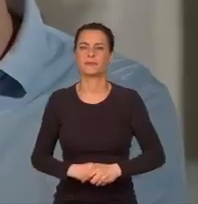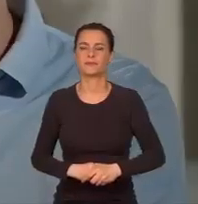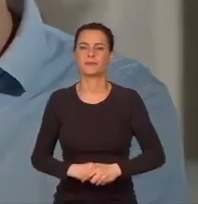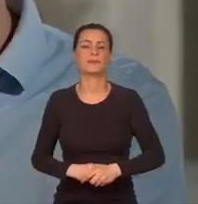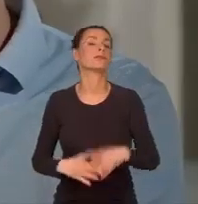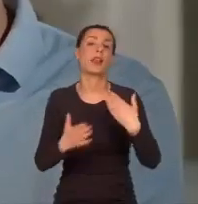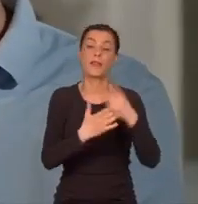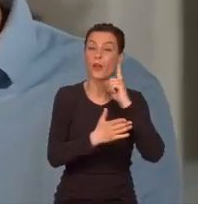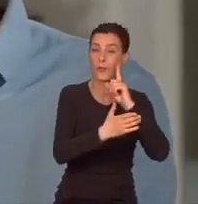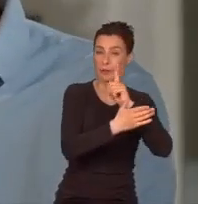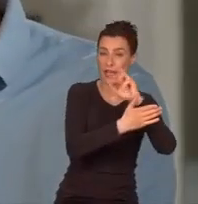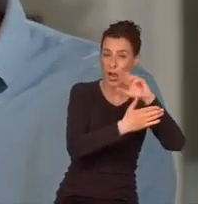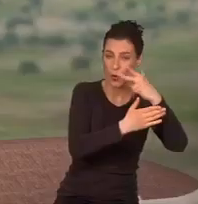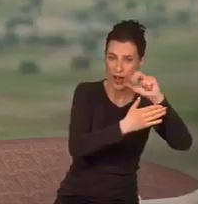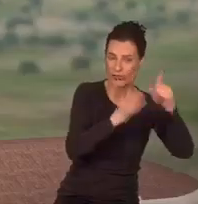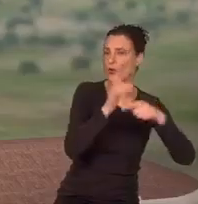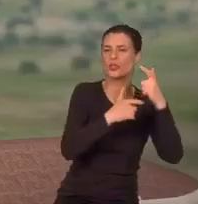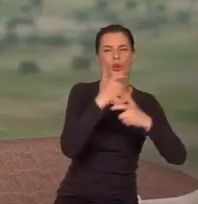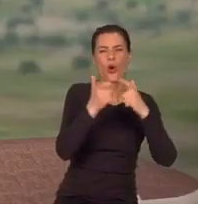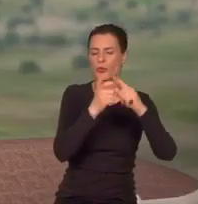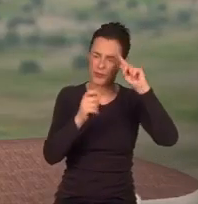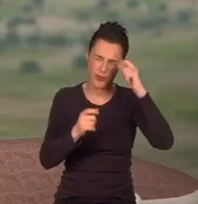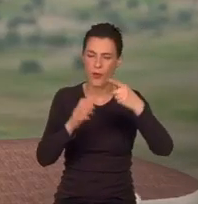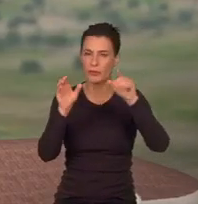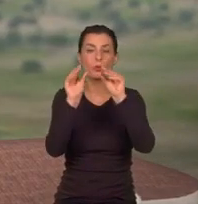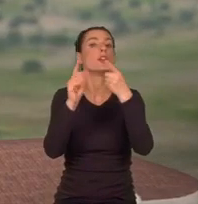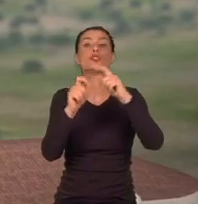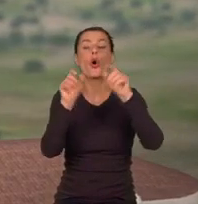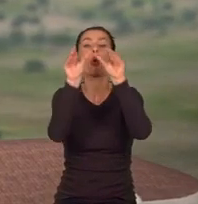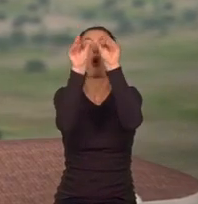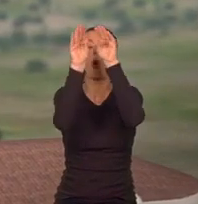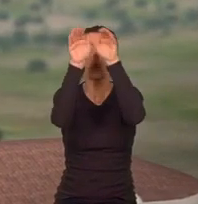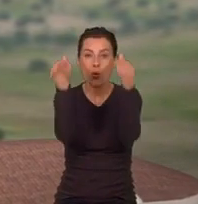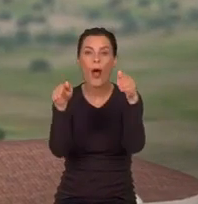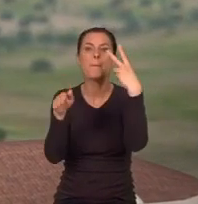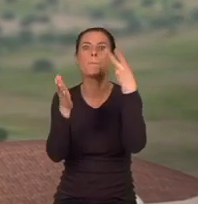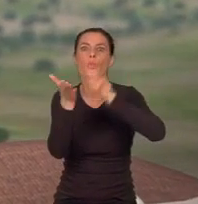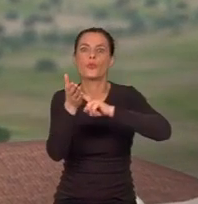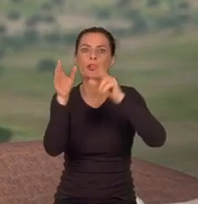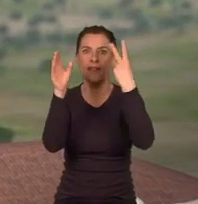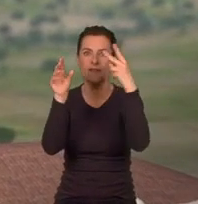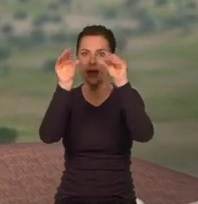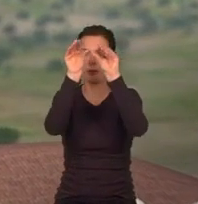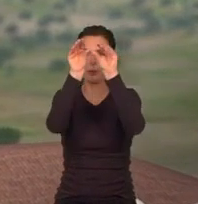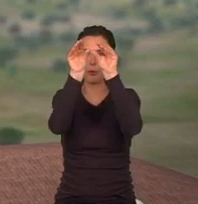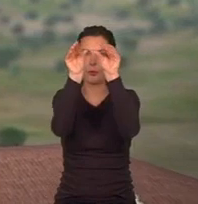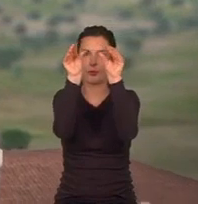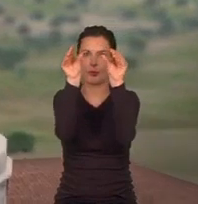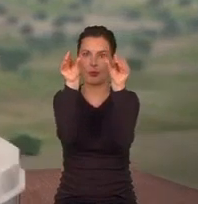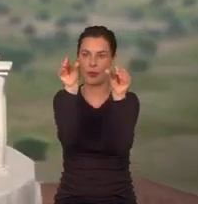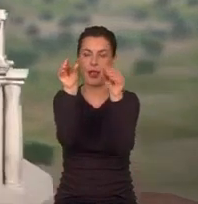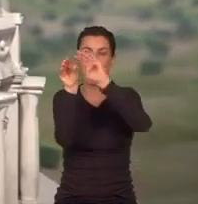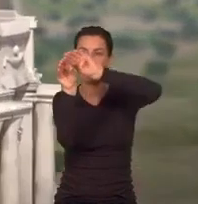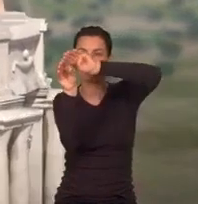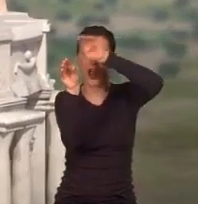Michał Anioł opracował rewolucyjną kopułę podwójną. Dwie czasze, które się właściwie nie dotykały,